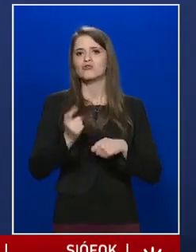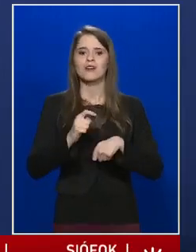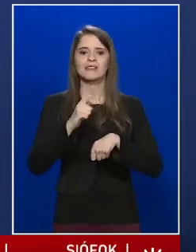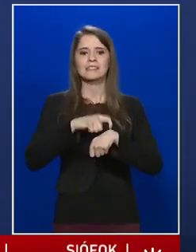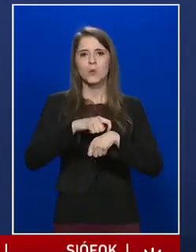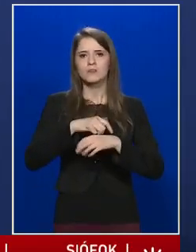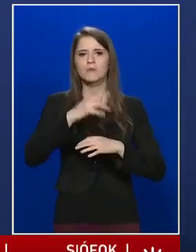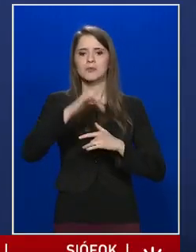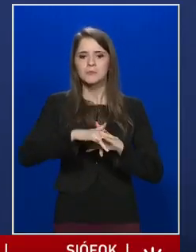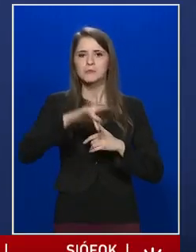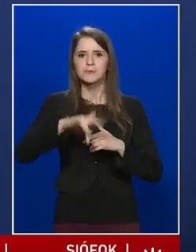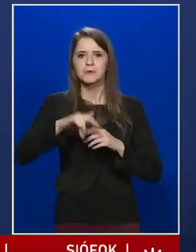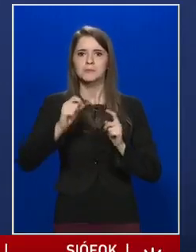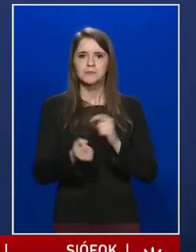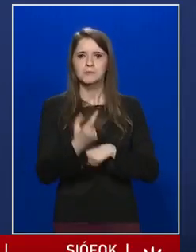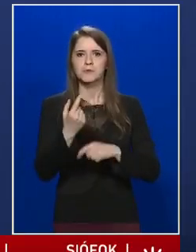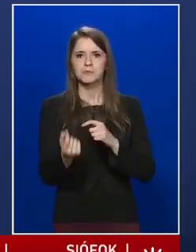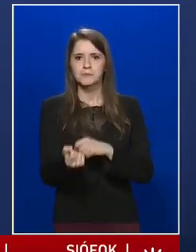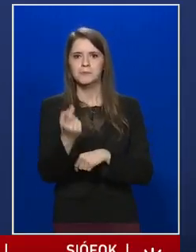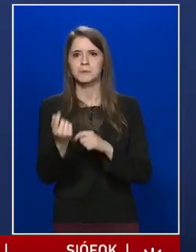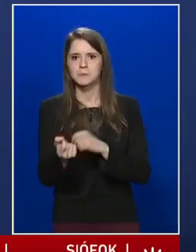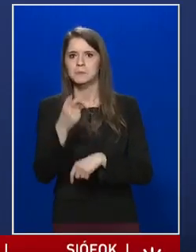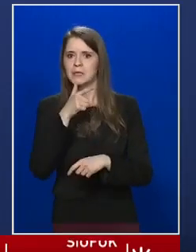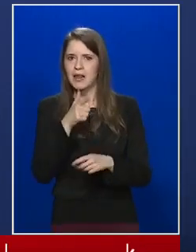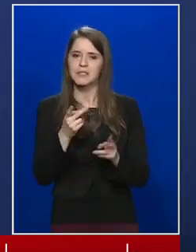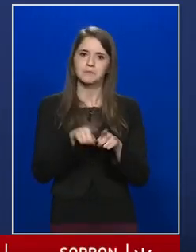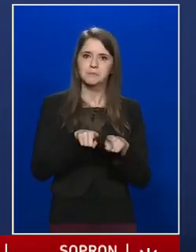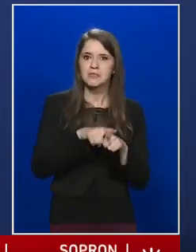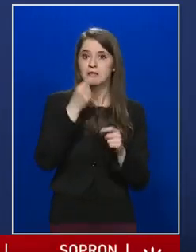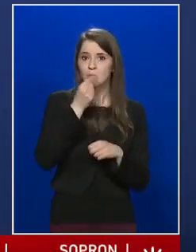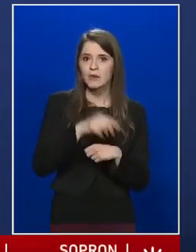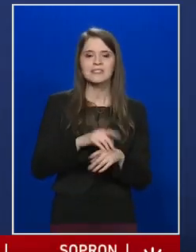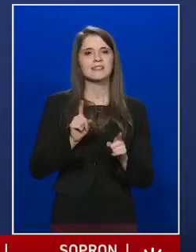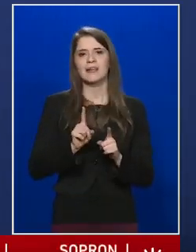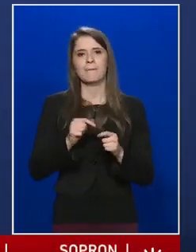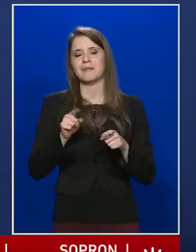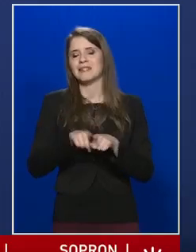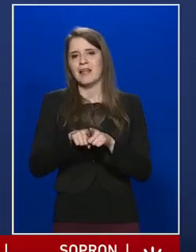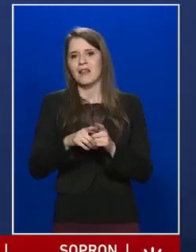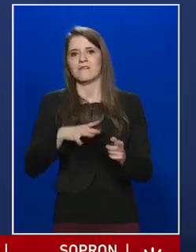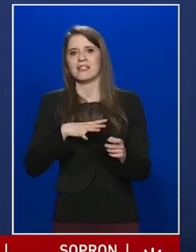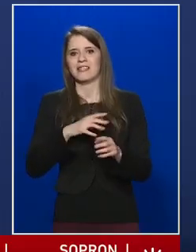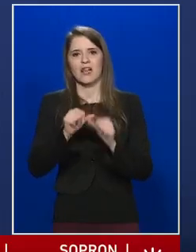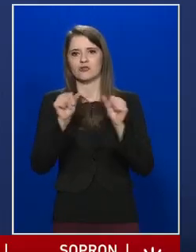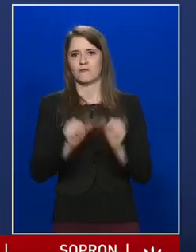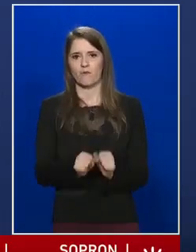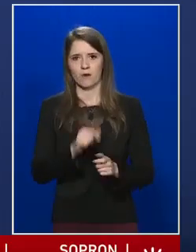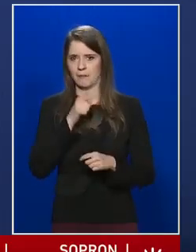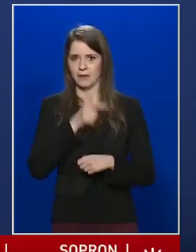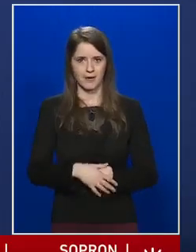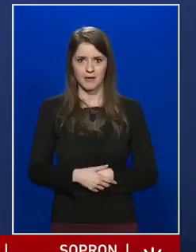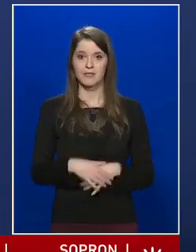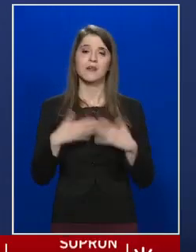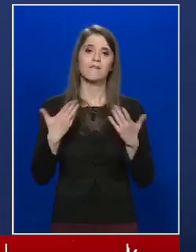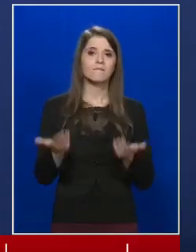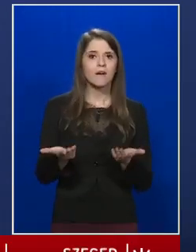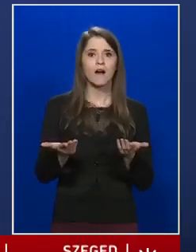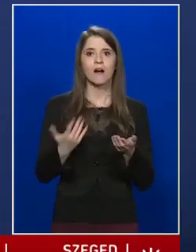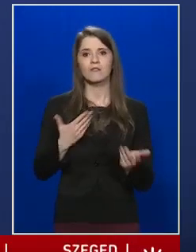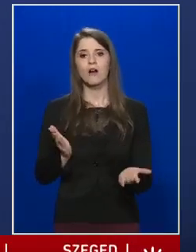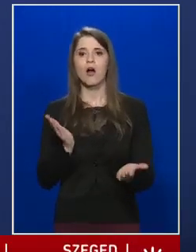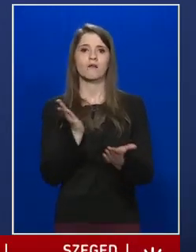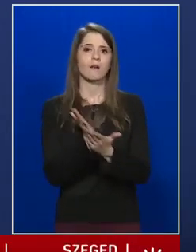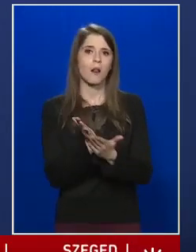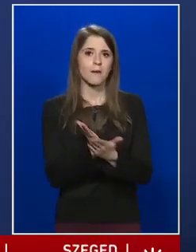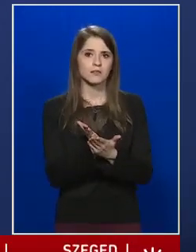ismét felbukkan, de már nem ilyen veszélyes formában, vagy pedig alkalmazkodik